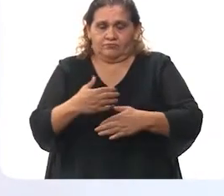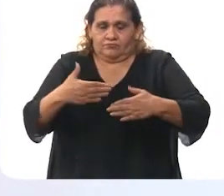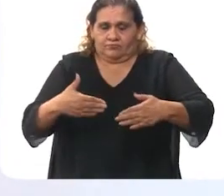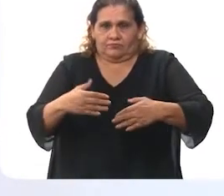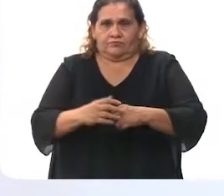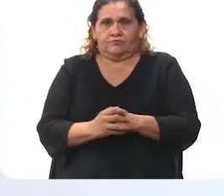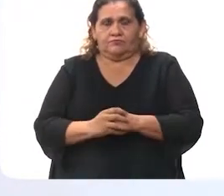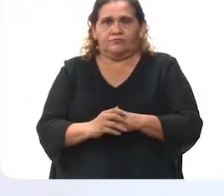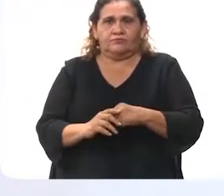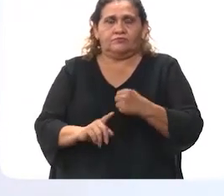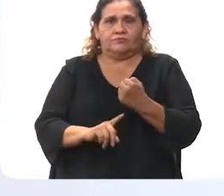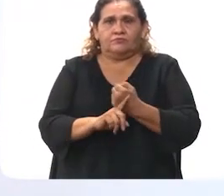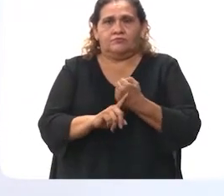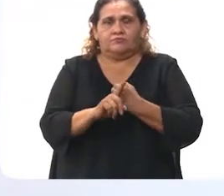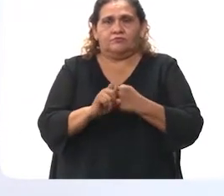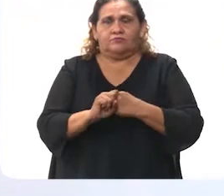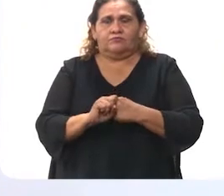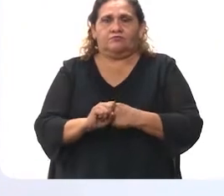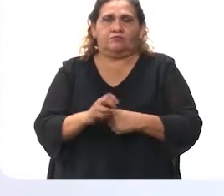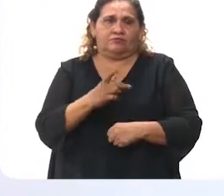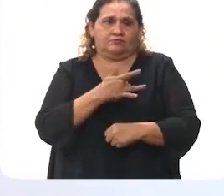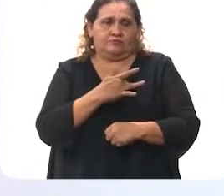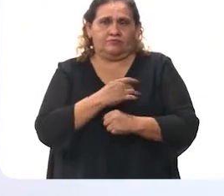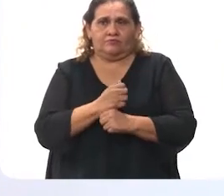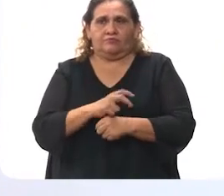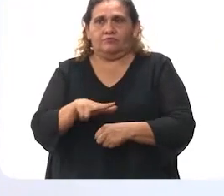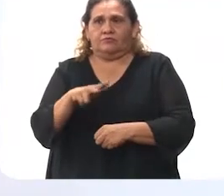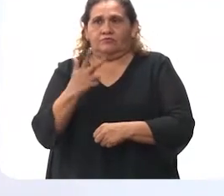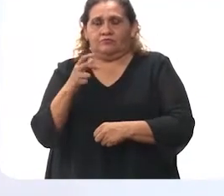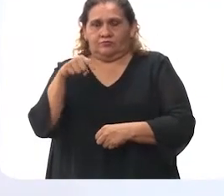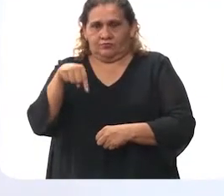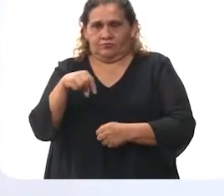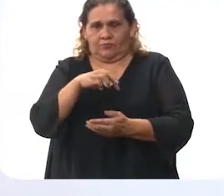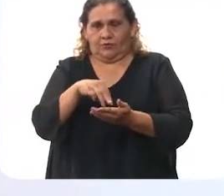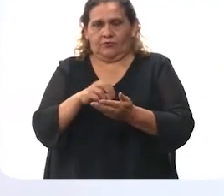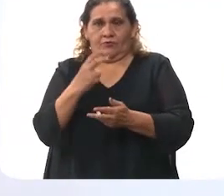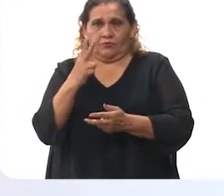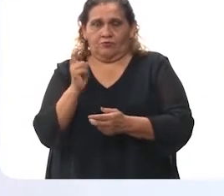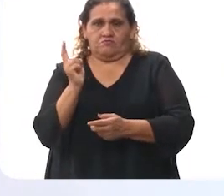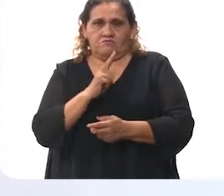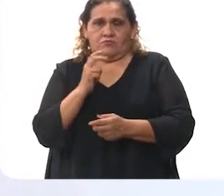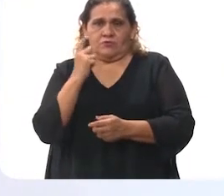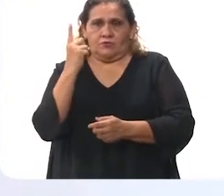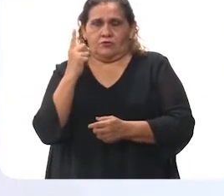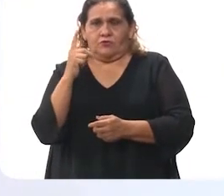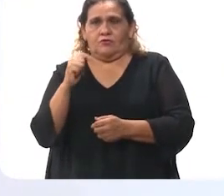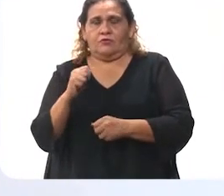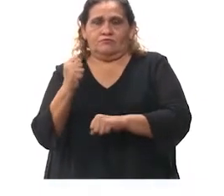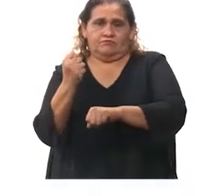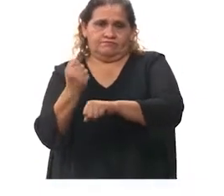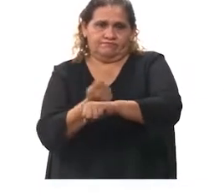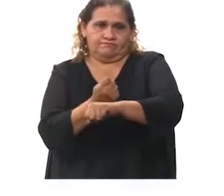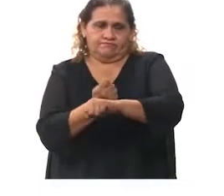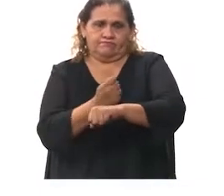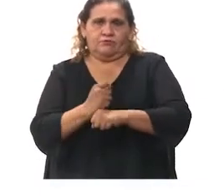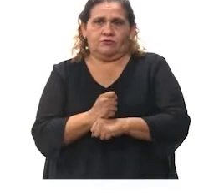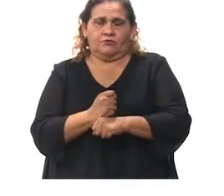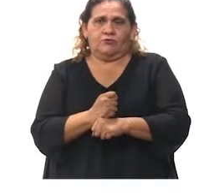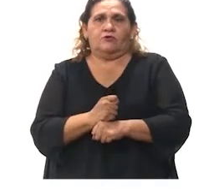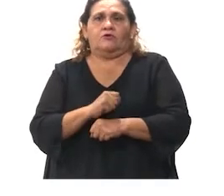kohanilu kalano tursak altalo mantatstumeno sakiahilo umolailtok olal. Ixilbaka kohanilu 344 juntulule kohanilu tiantun